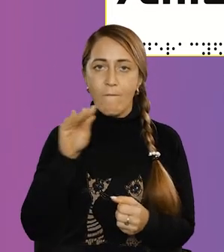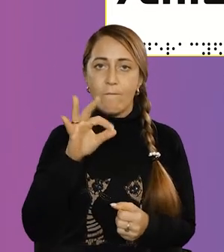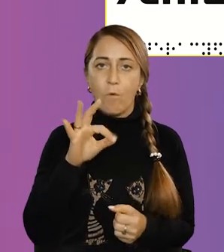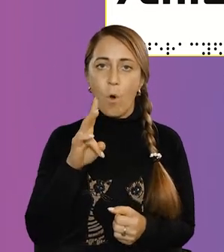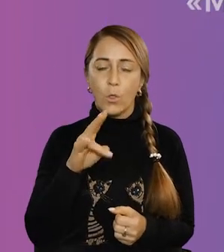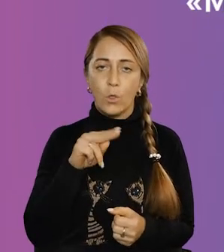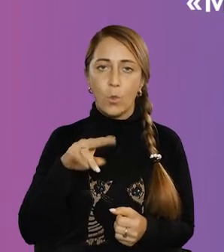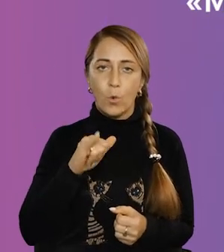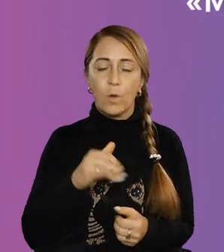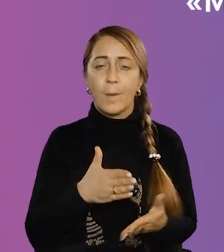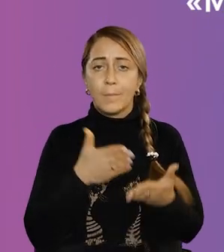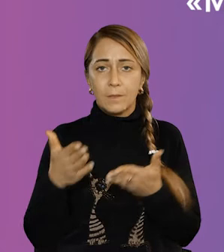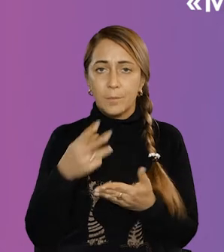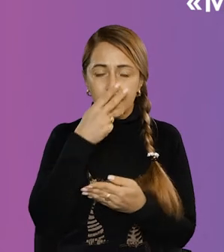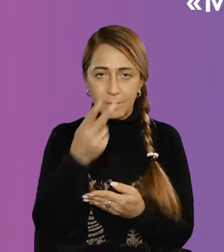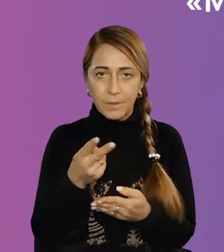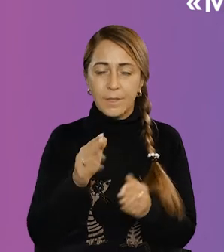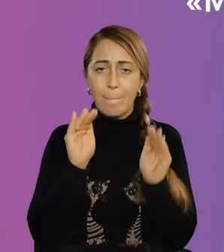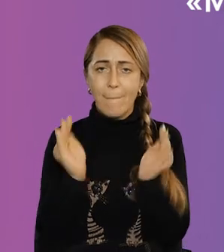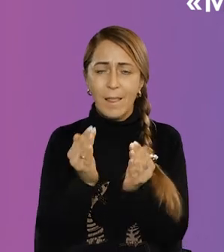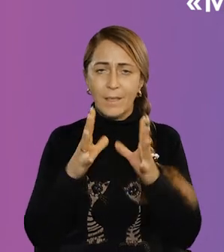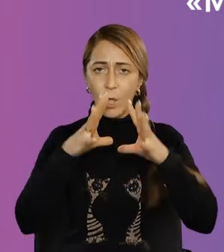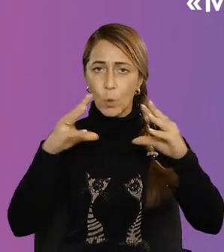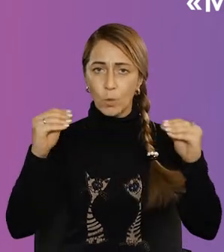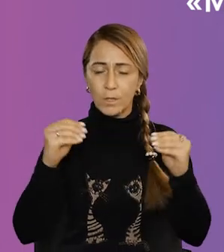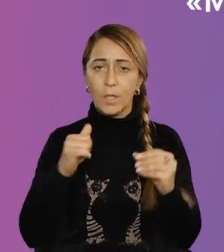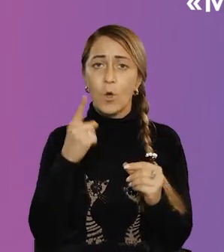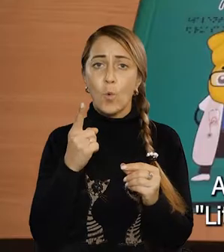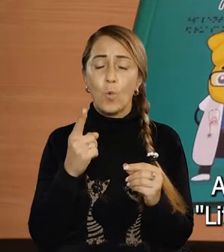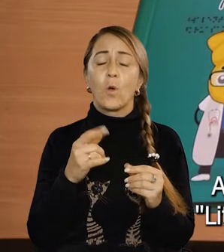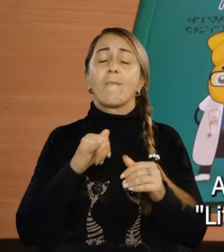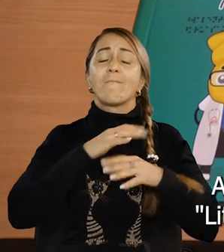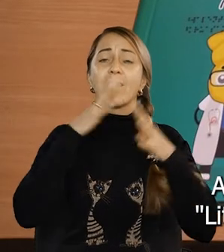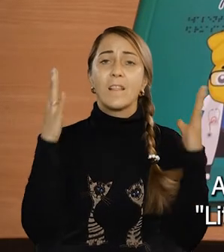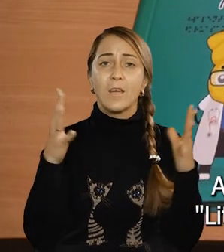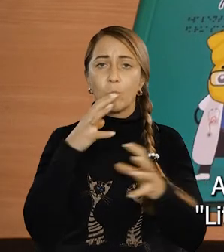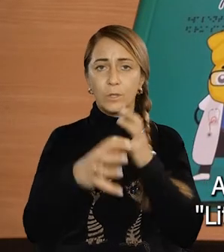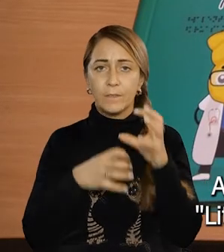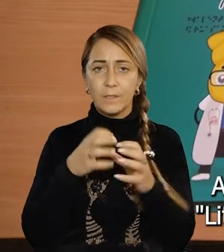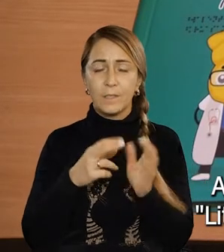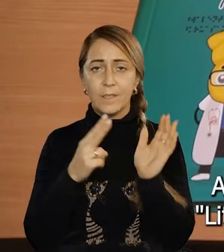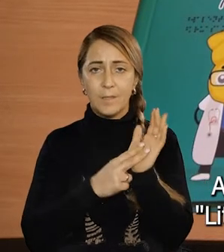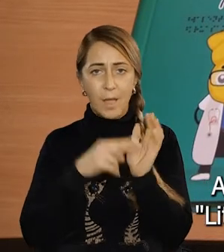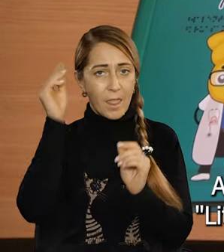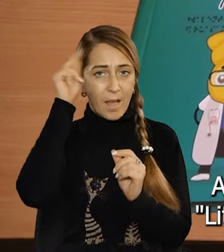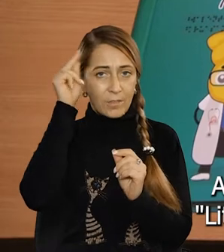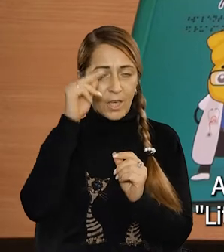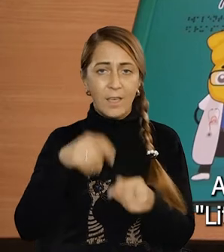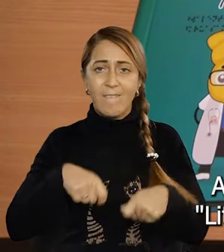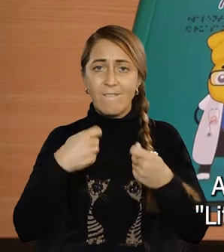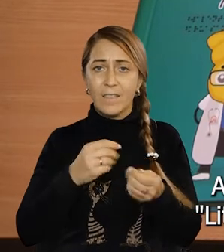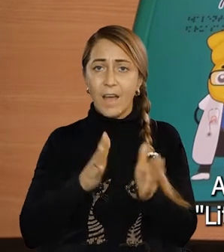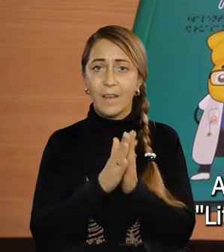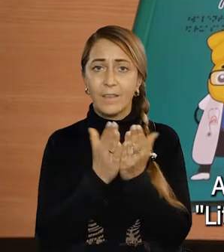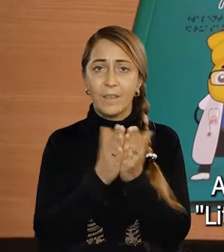представляють інклюзивний проєкт «Маленький круасан у великому світі». Видано серію з семи інклюзивних навчально-пізнавальних